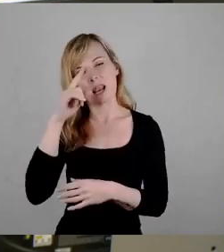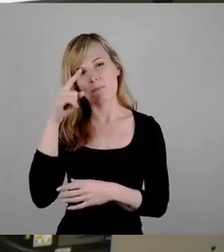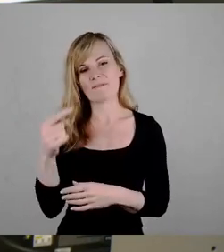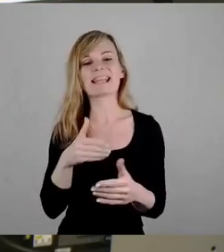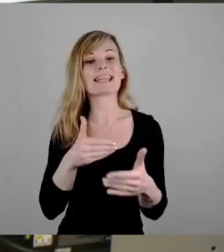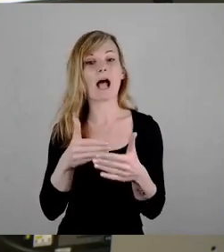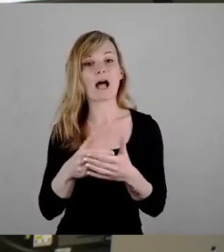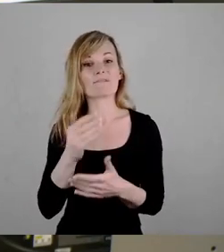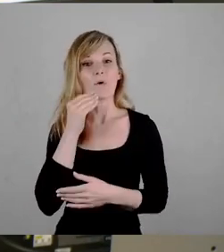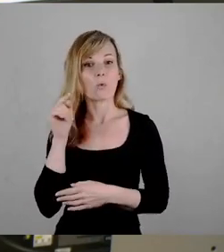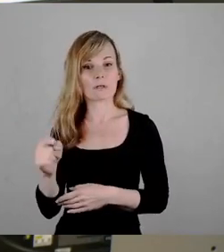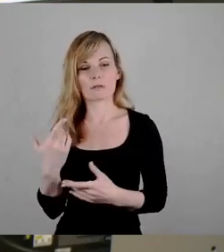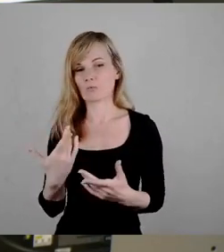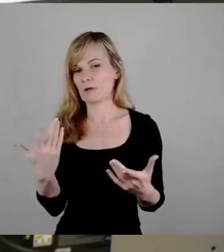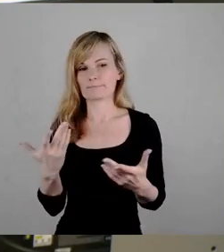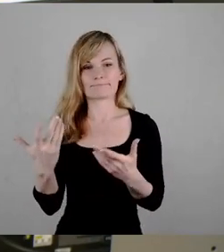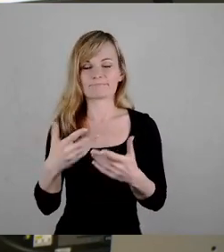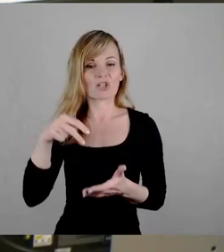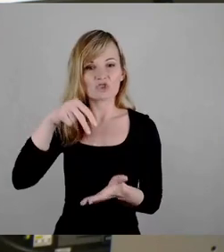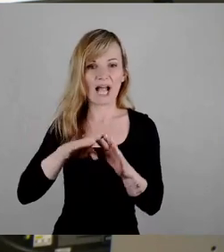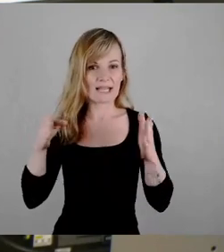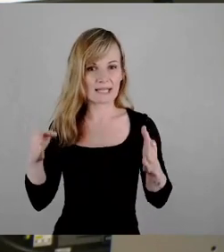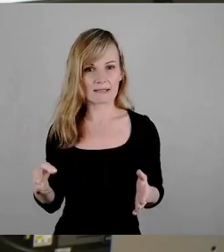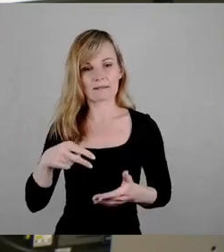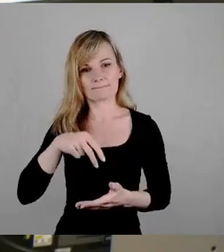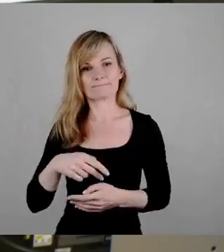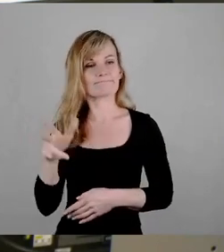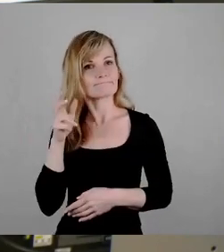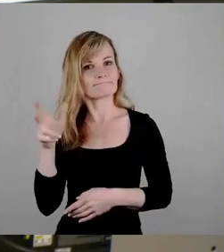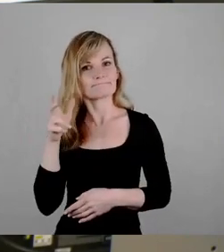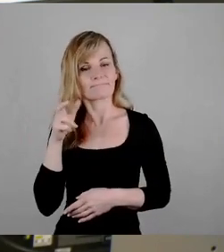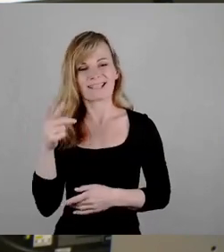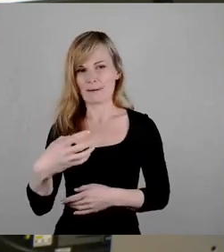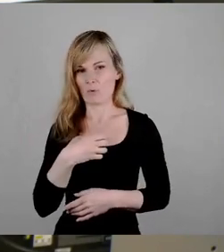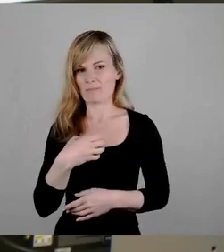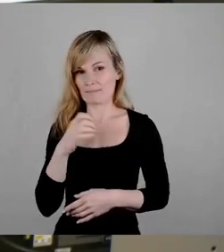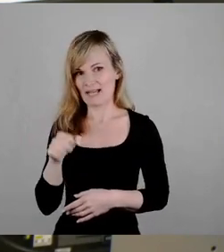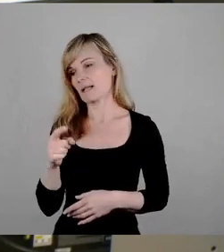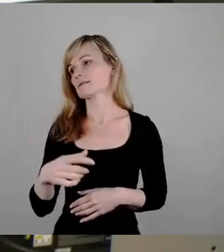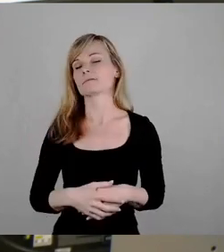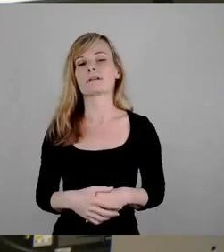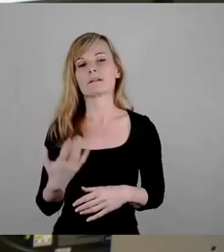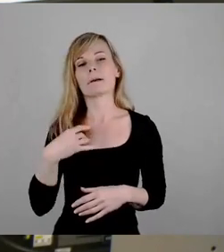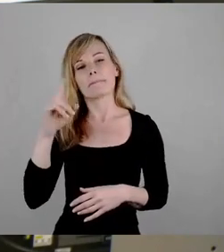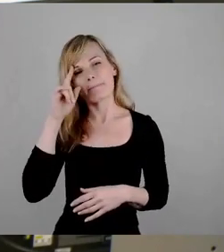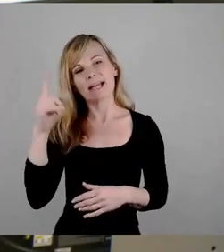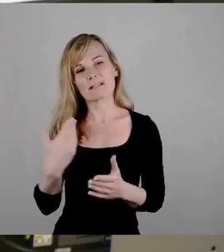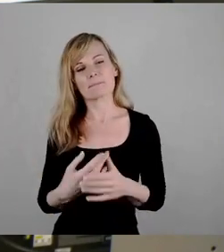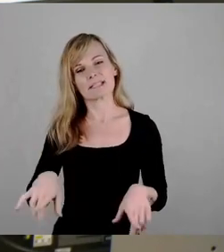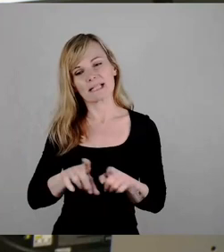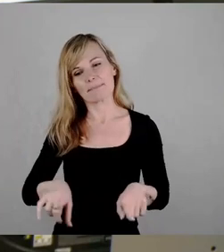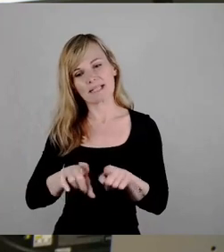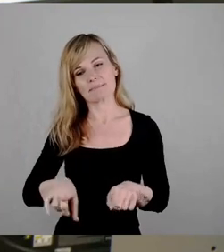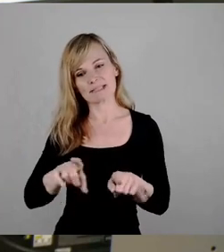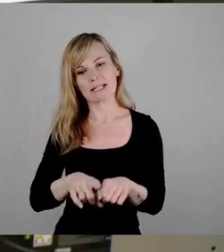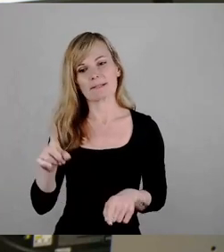oder einen Stand hat oder Ähnliches sozusagen, dass das ein Problem werden kann. Meiner Meinung nach ist diese Monotonie ein viel größeres Problem